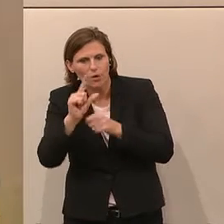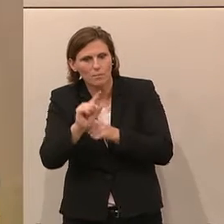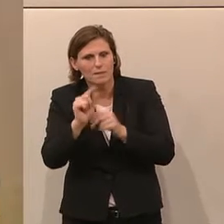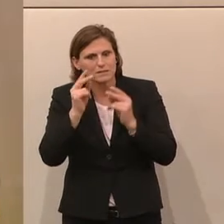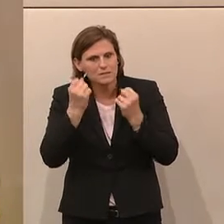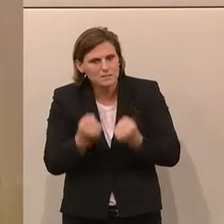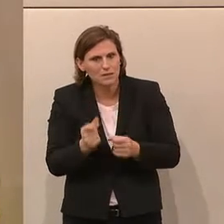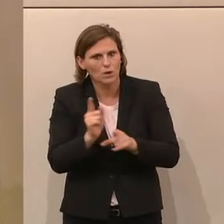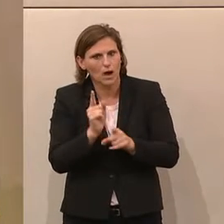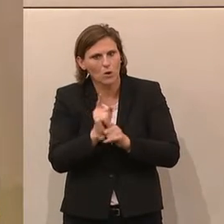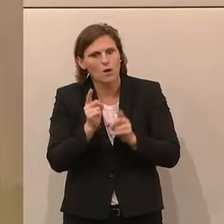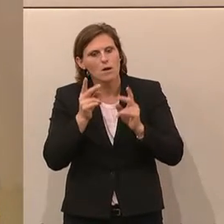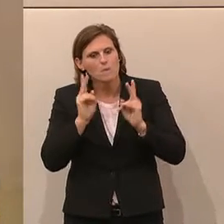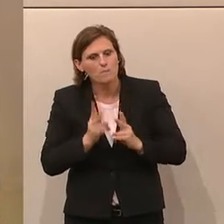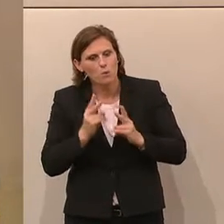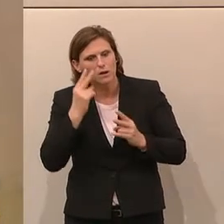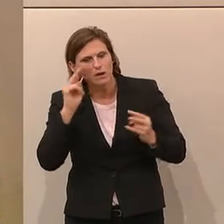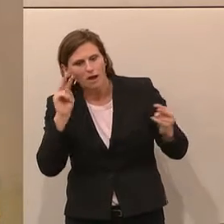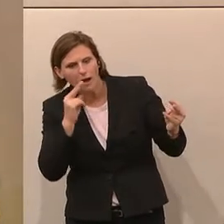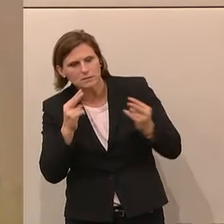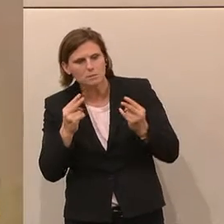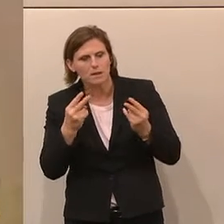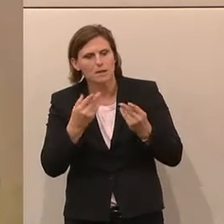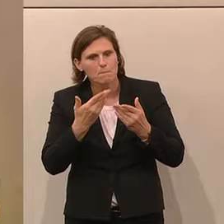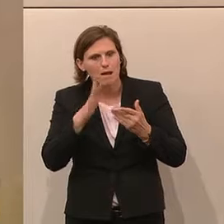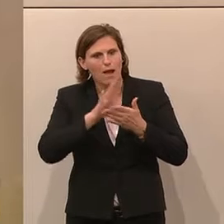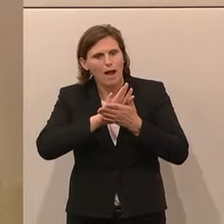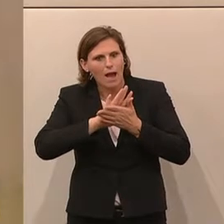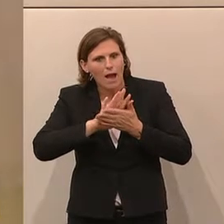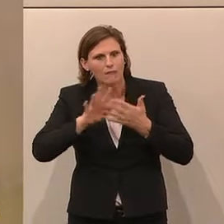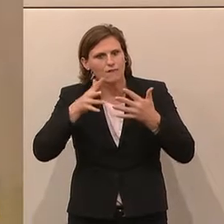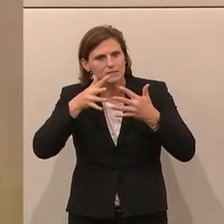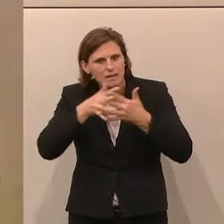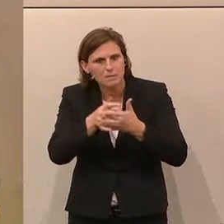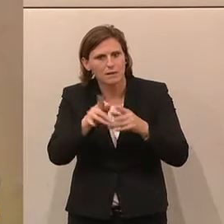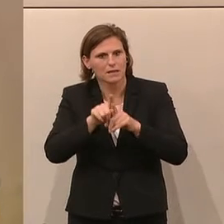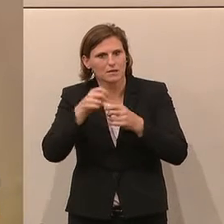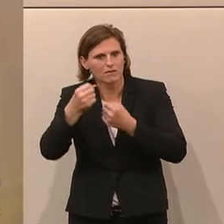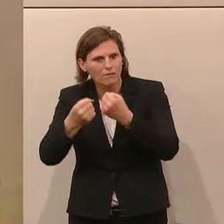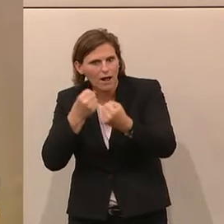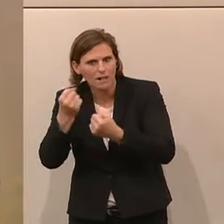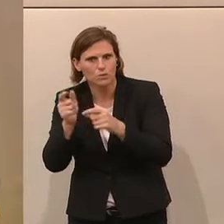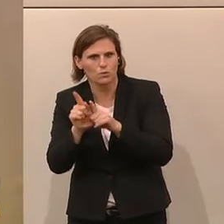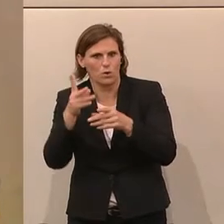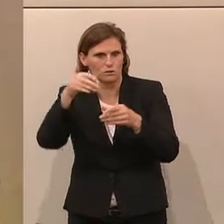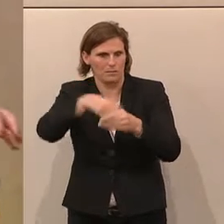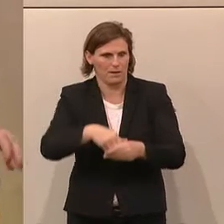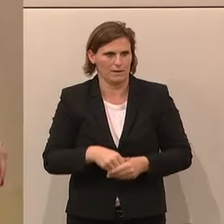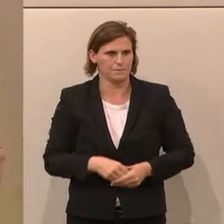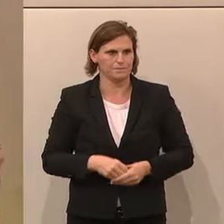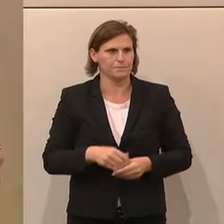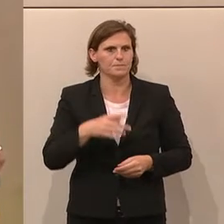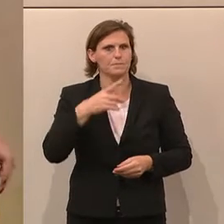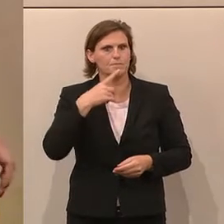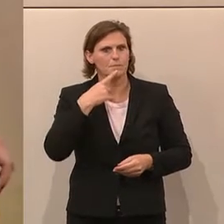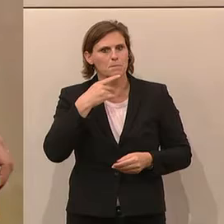wäre vor allem auch Aspekte der Verwaltungsvereinfachung und Transparenz der Mindestsicherung einzubeziehen. Somit, wir reden